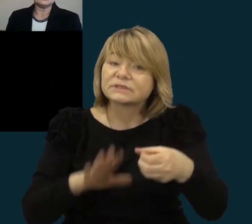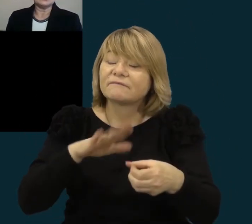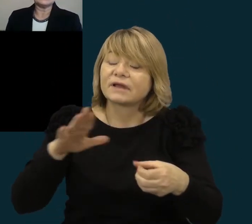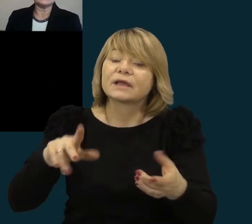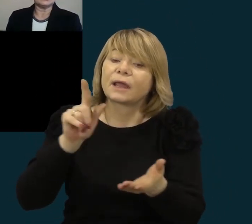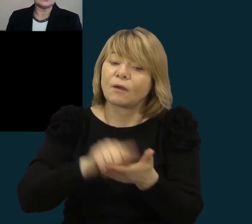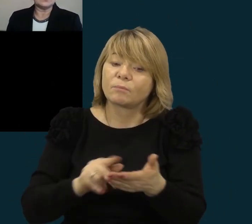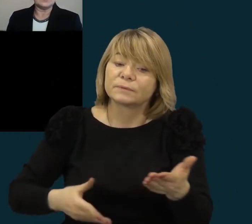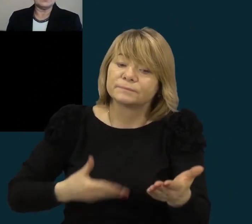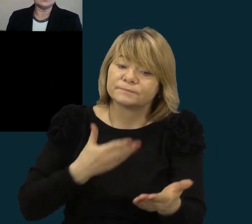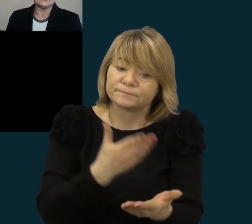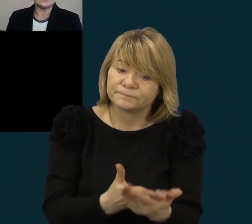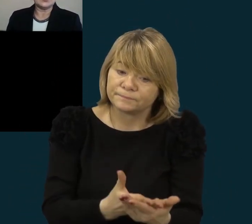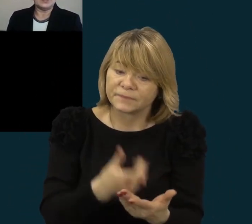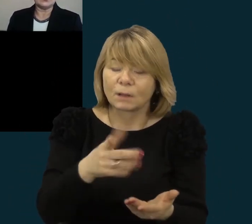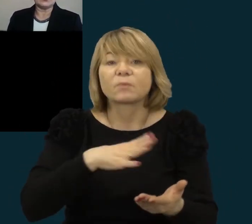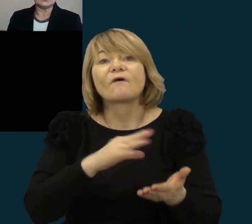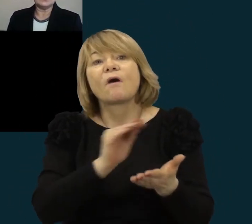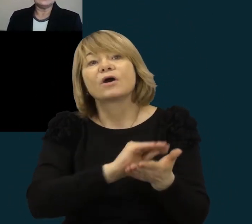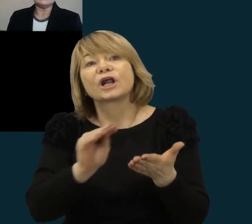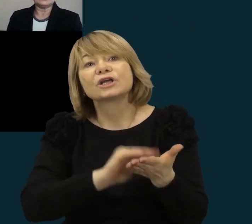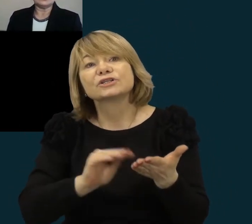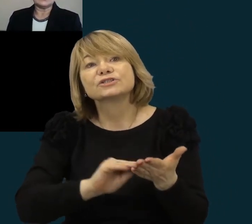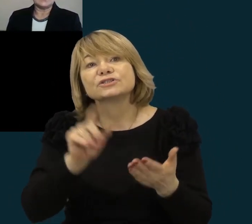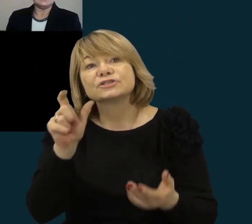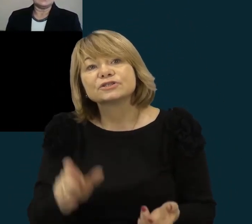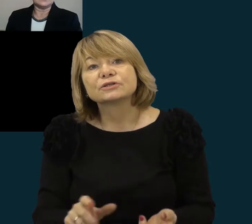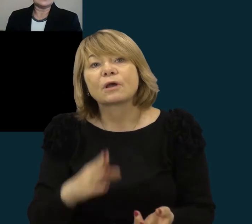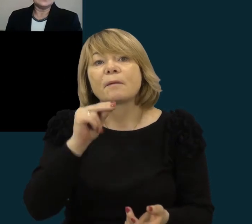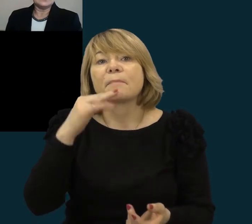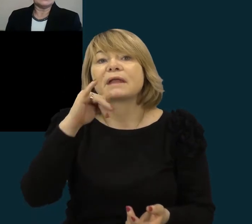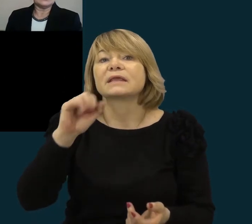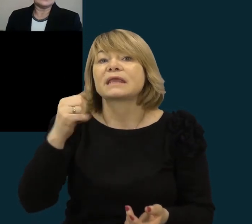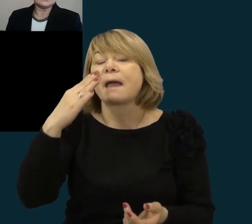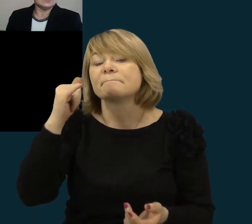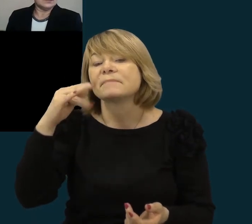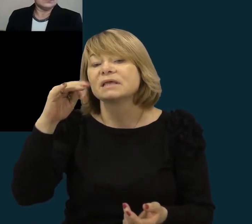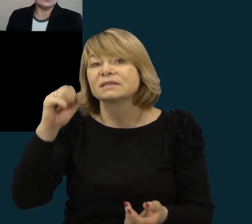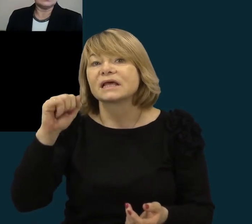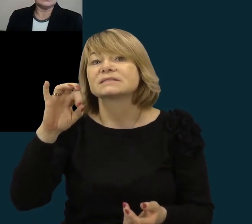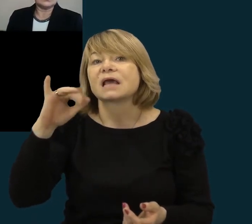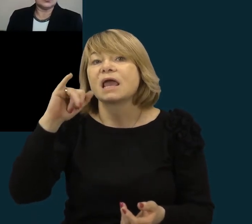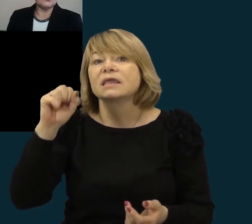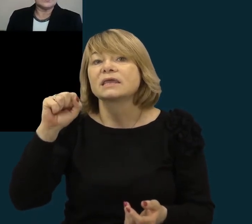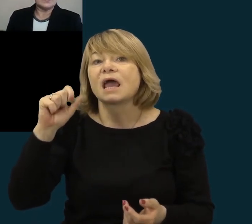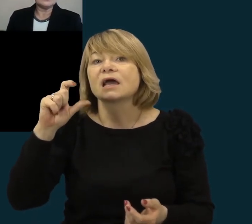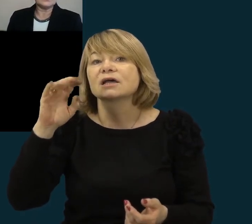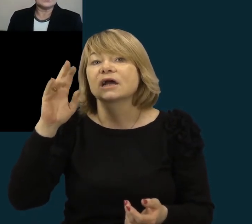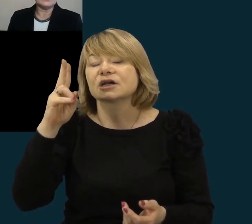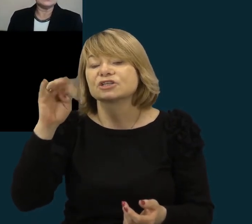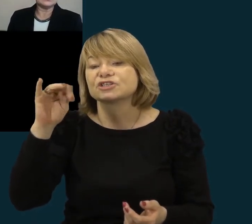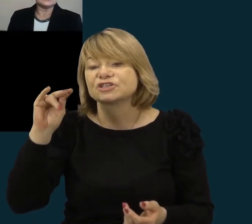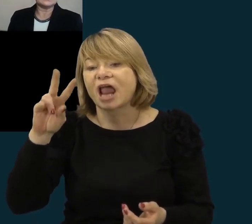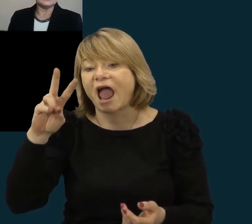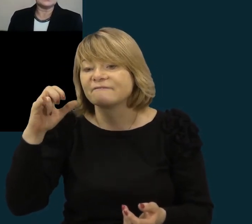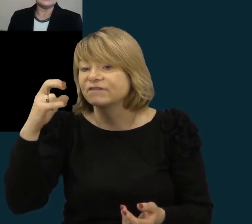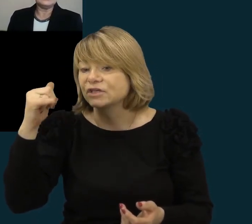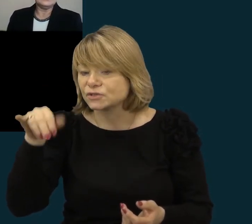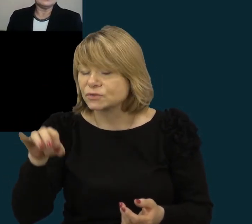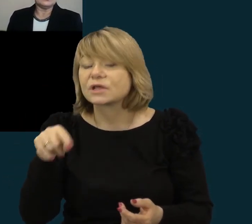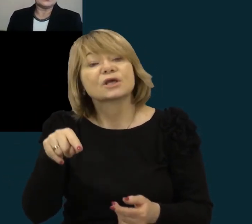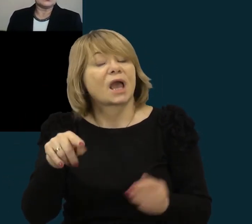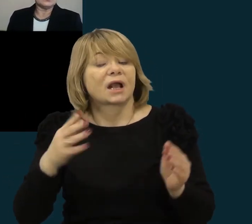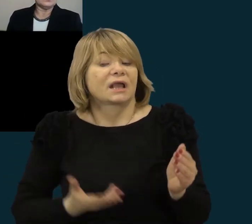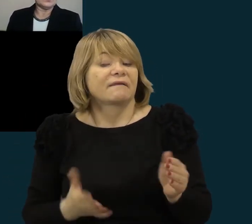rašytojas Vytautas Vinėminas Sėkševičius Vytautas Alantas, kuris trumpai gyveno sidabrave.